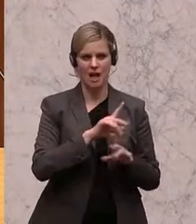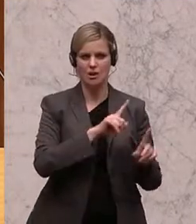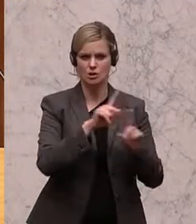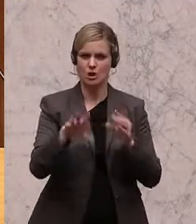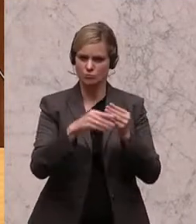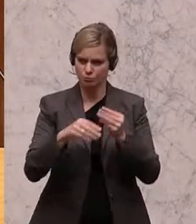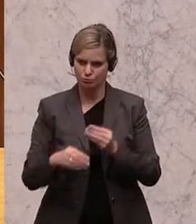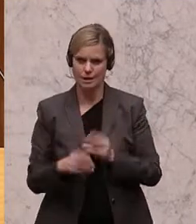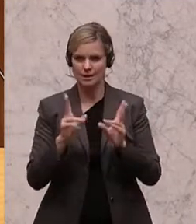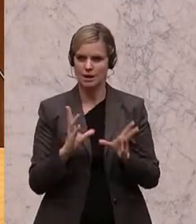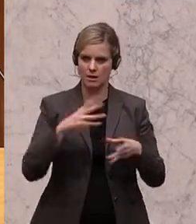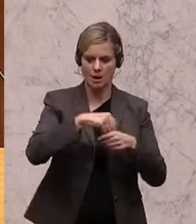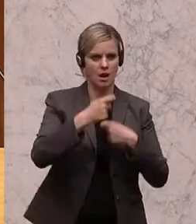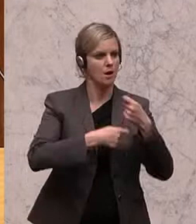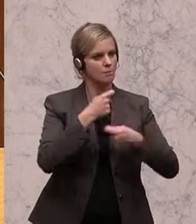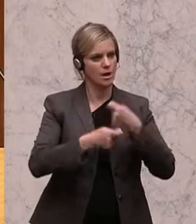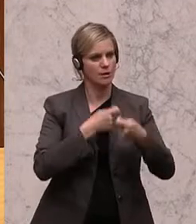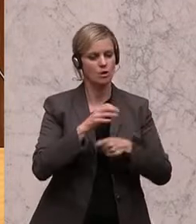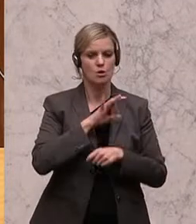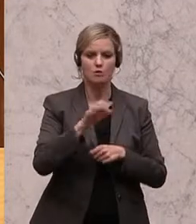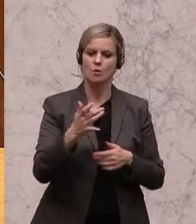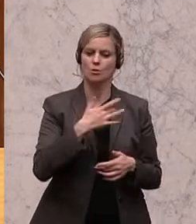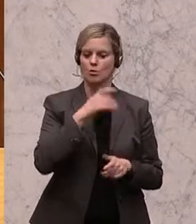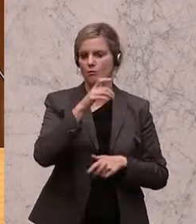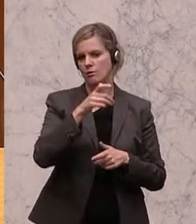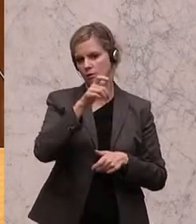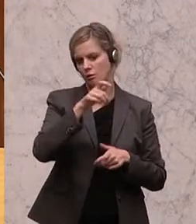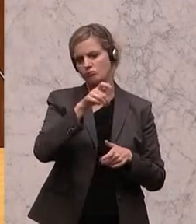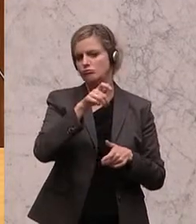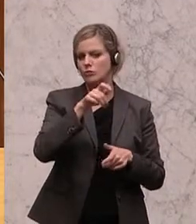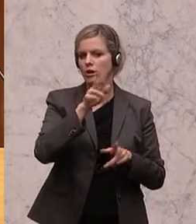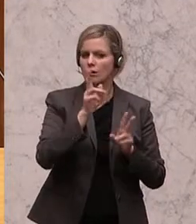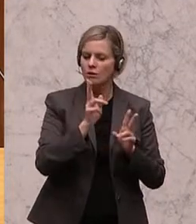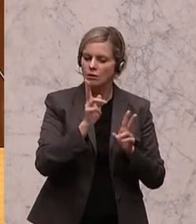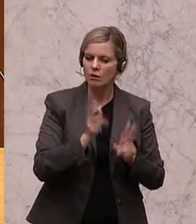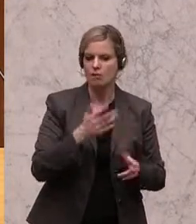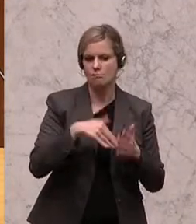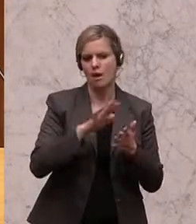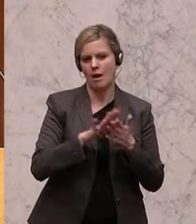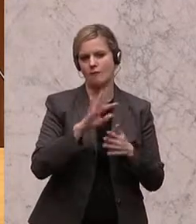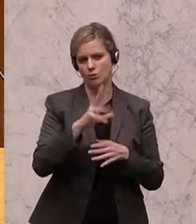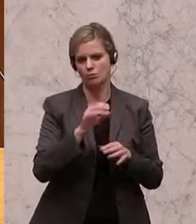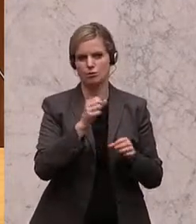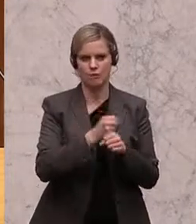und zu wirklichen Verfahrenserleichterungen für die Betroffenen im Eingang mit Umwelt- und Anrainerinnen kommen. Danke.